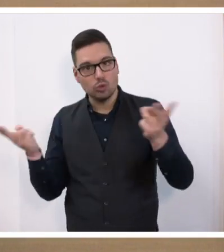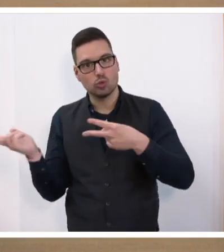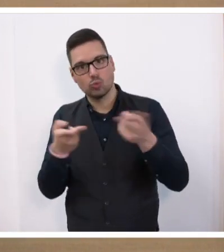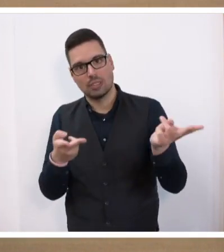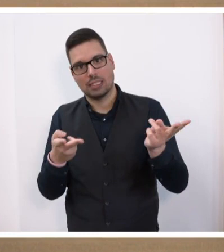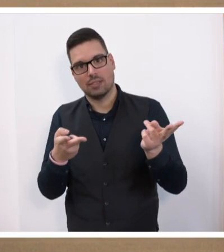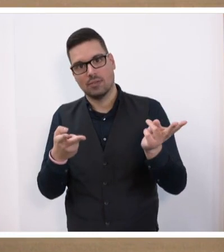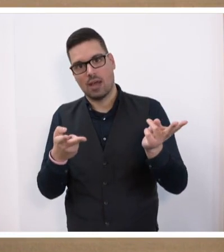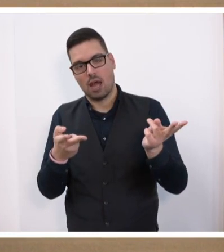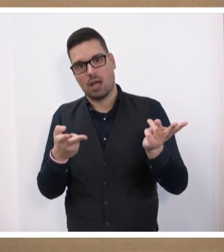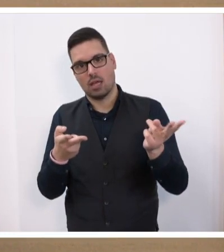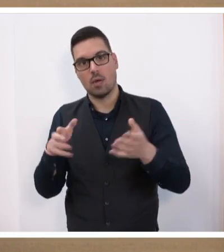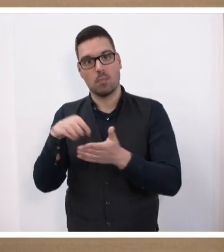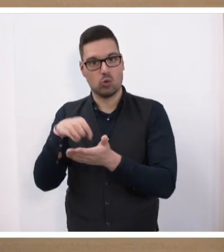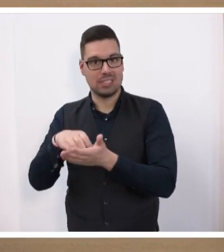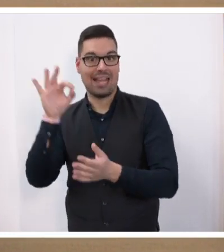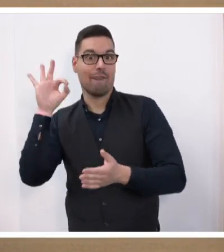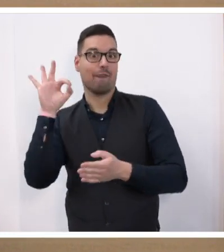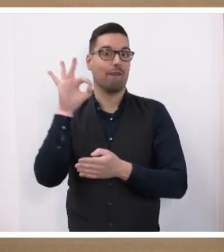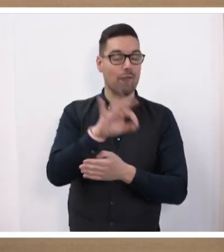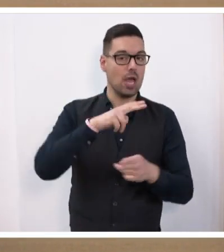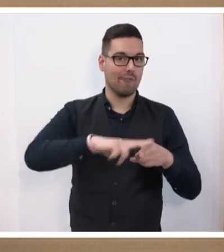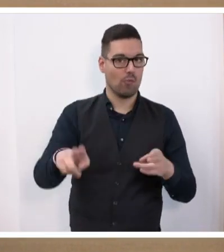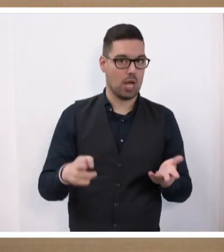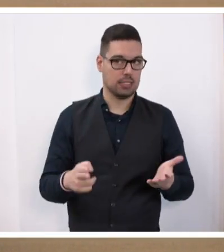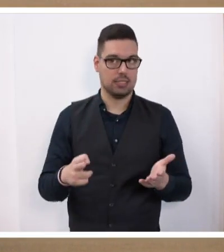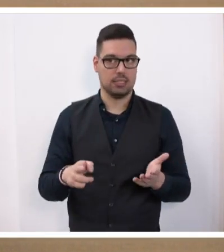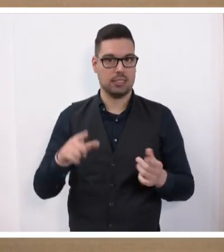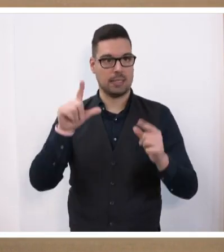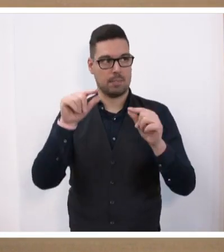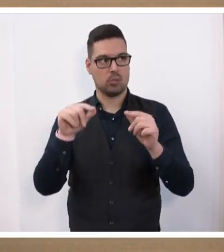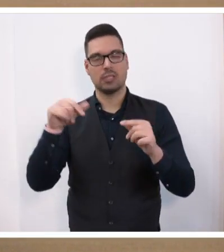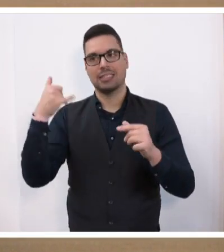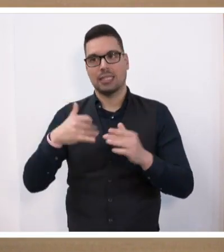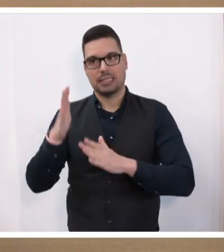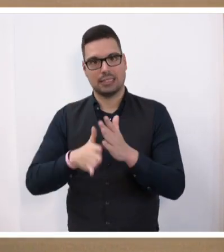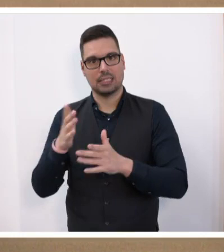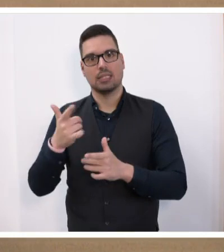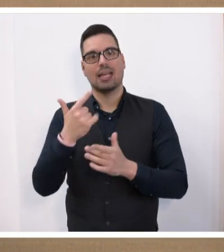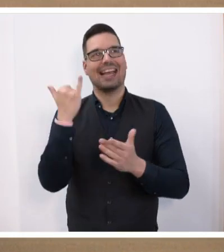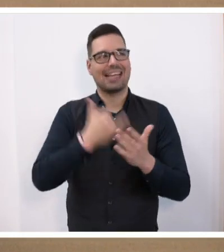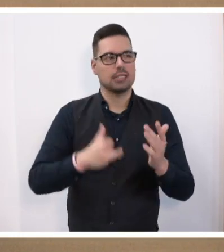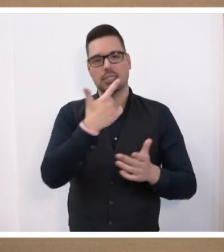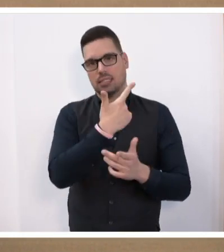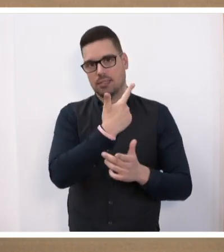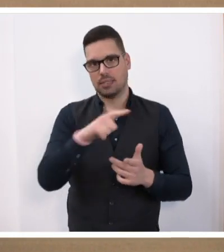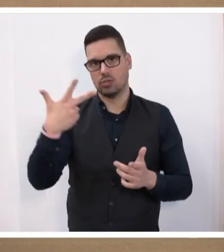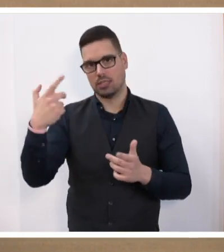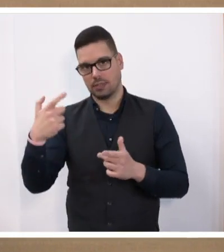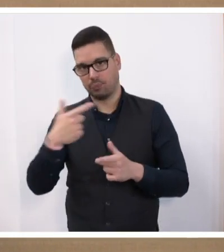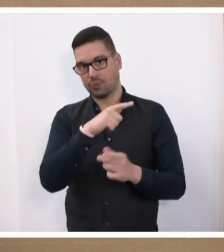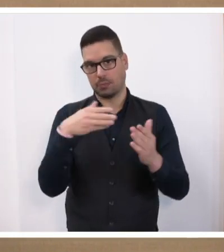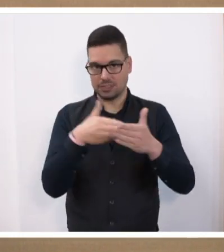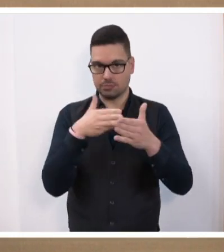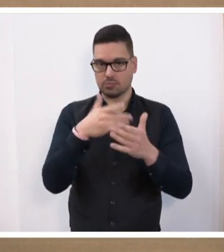beinahe ausschließlich produzieren für die Fortwerke. Das heißt, wenn man jetzt sagt, wir haben Ende 2023 bis Mitte 2025 ist eine